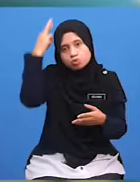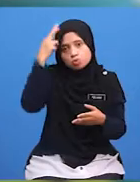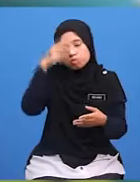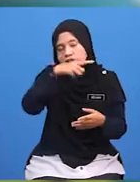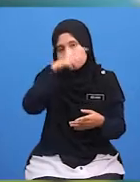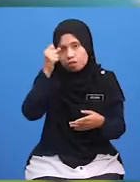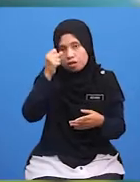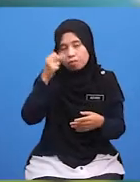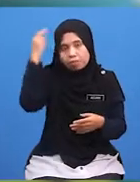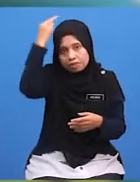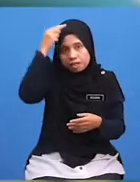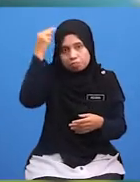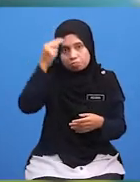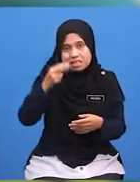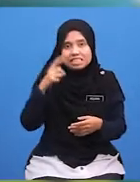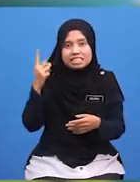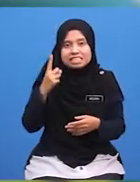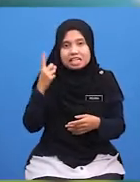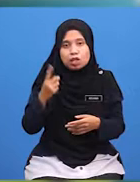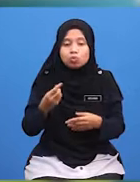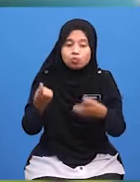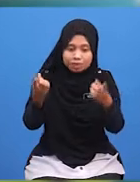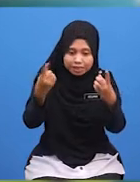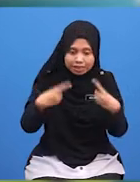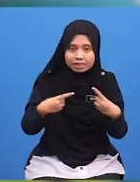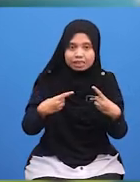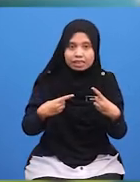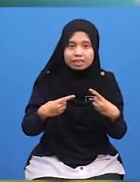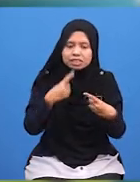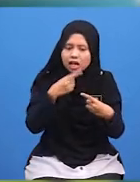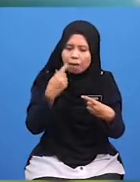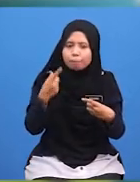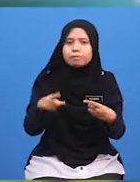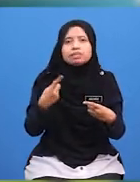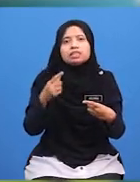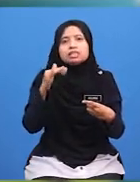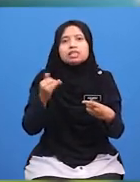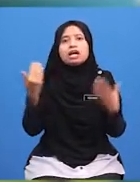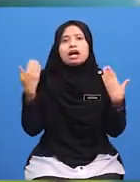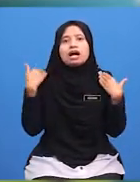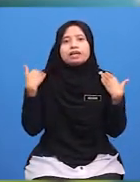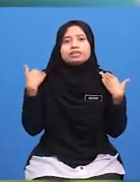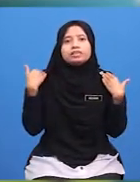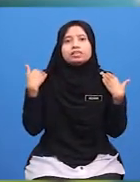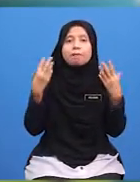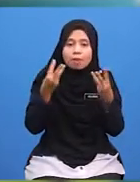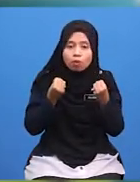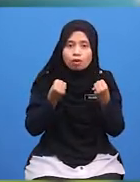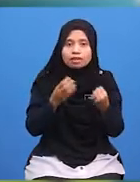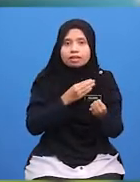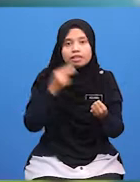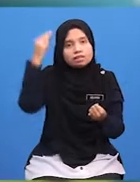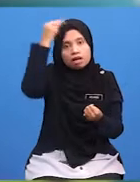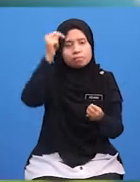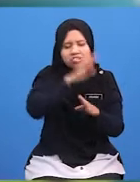Kerana Nabi Sentiasa Dikunjungi Oleh Sesiapa Sahaja Yang Mempunyai Keperluan Dan